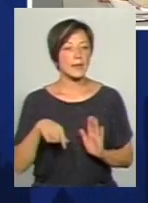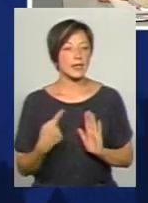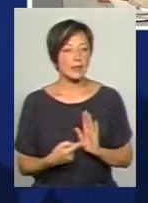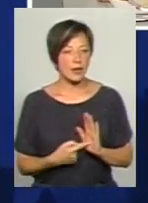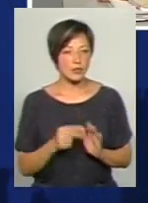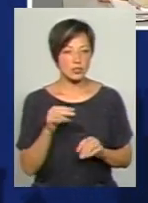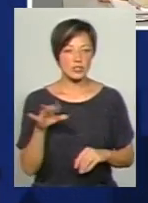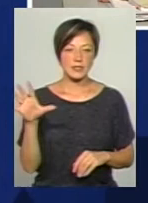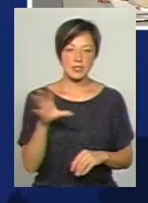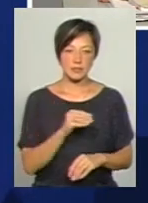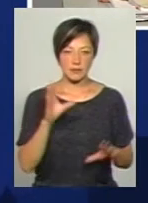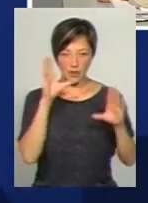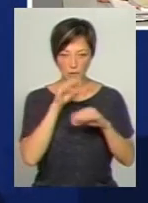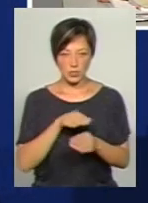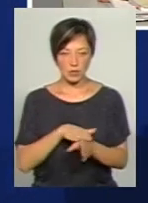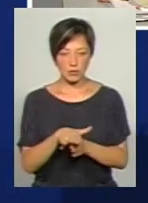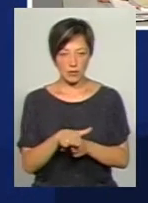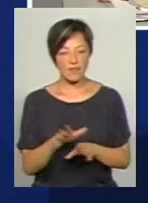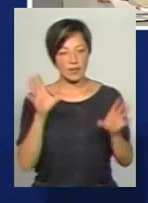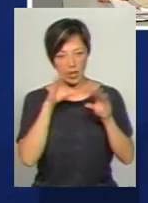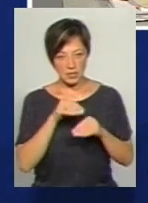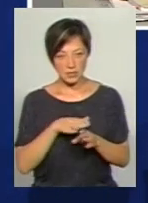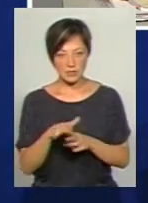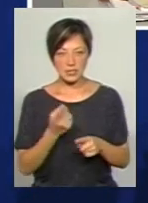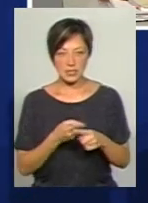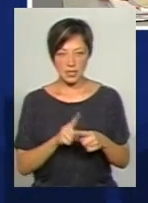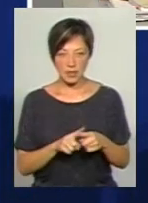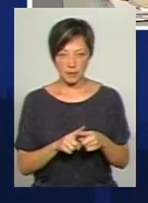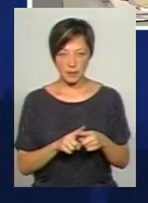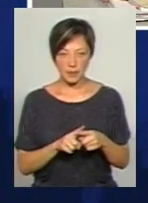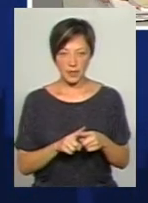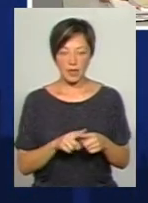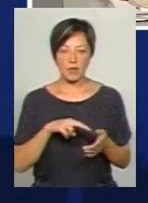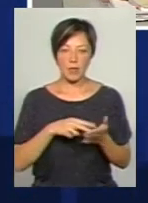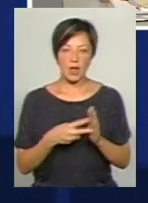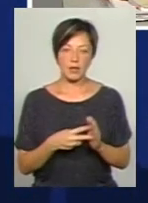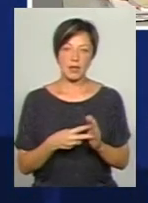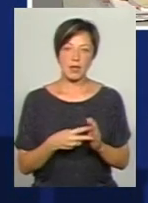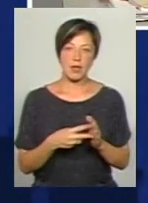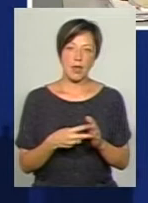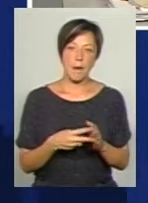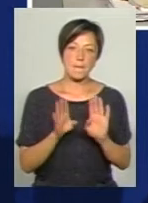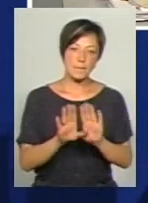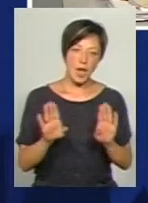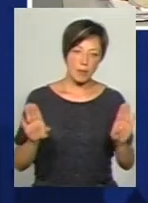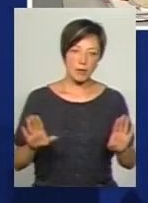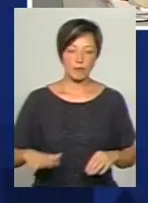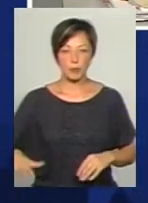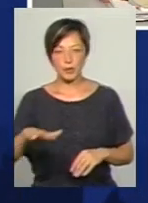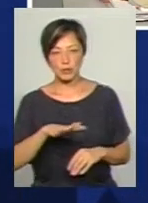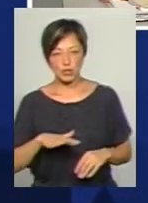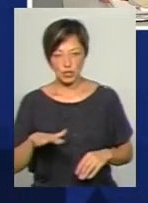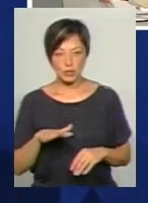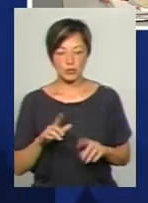скрізь вдалося реалізувати, вдасться реалізувати це, тобто і в плані меблів, і в плані приміщень, тому що